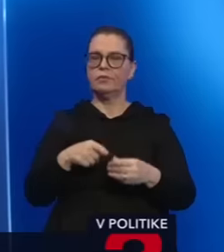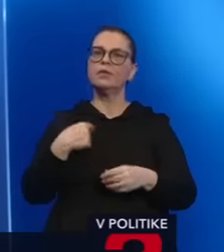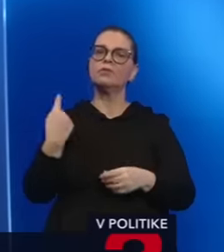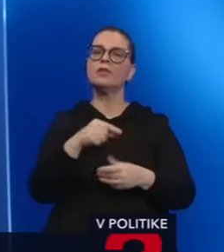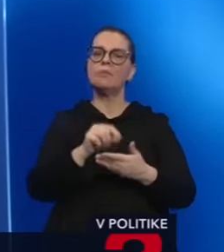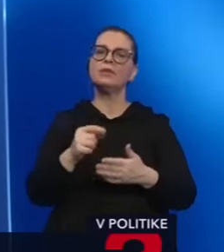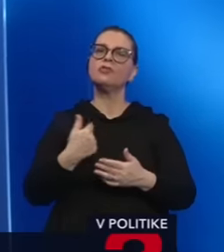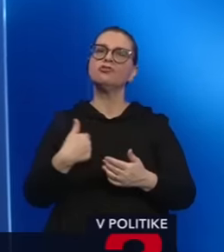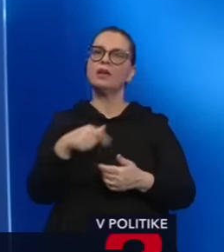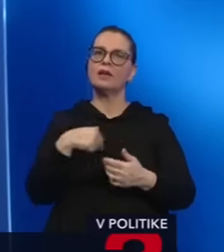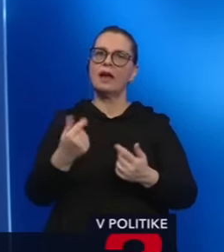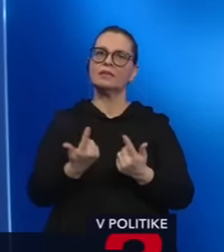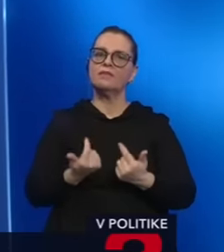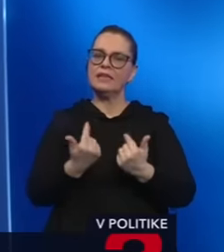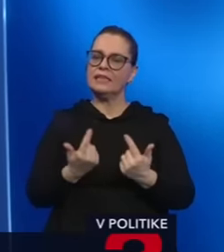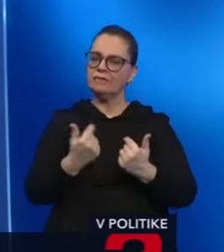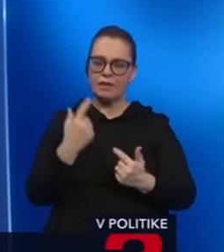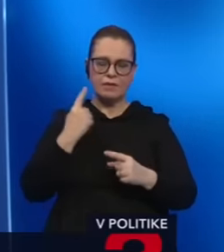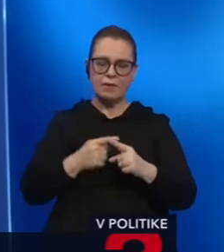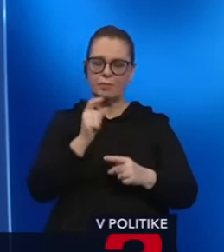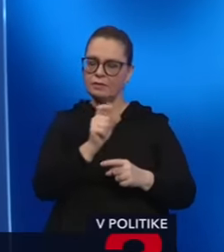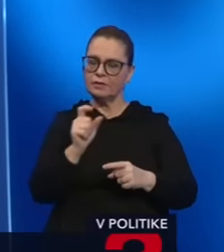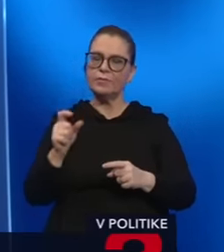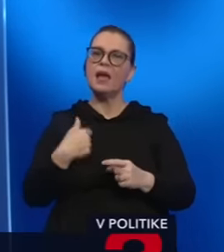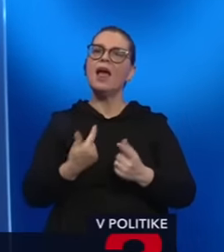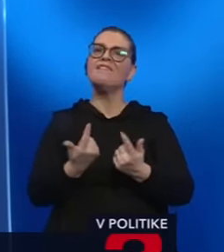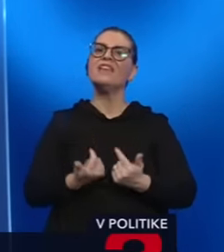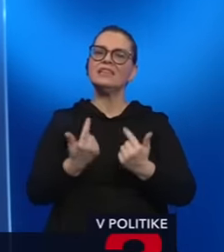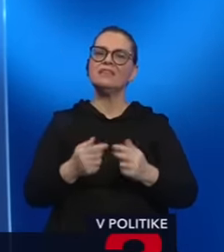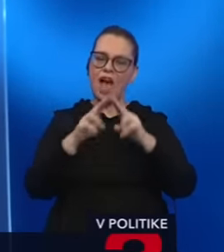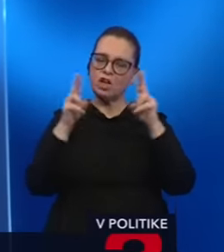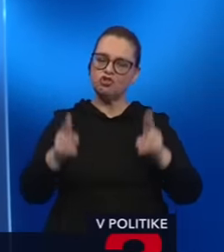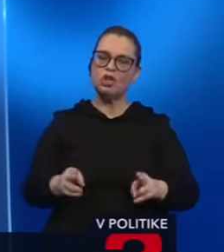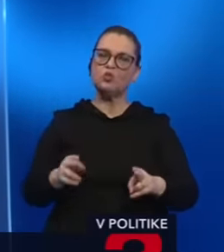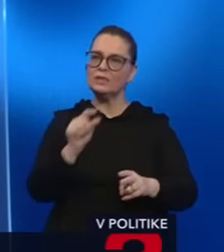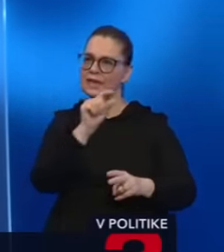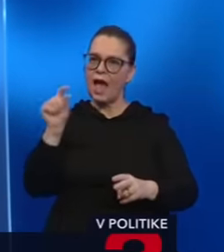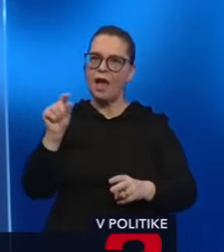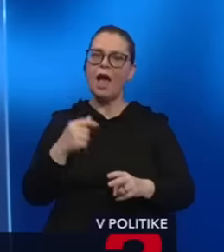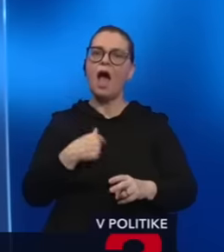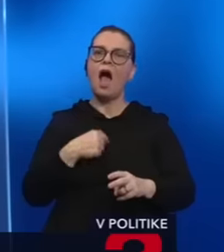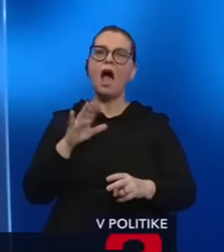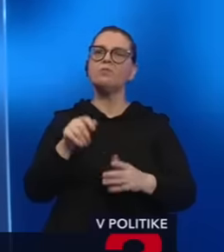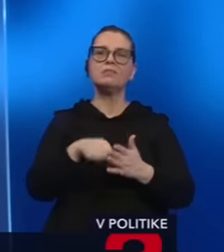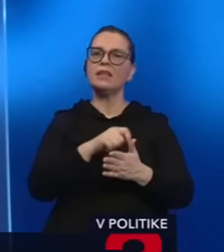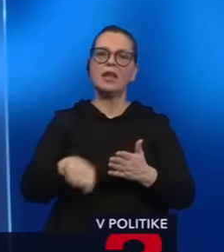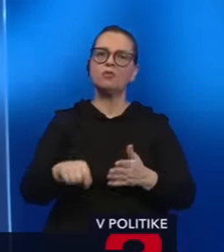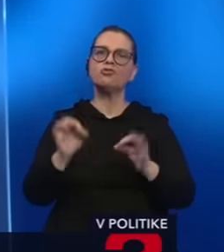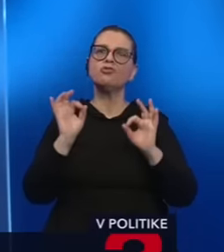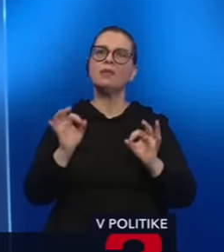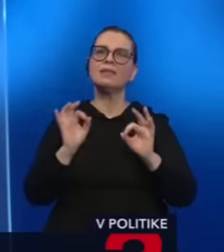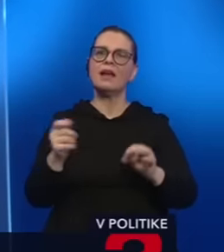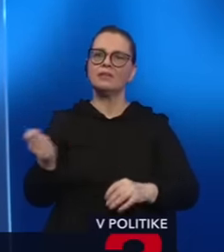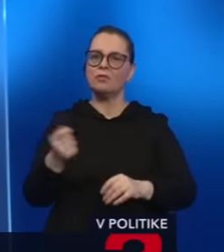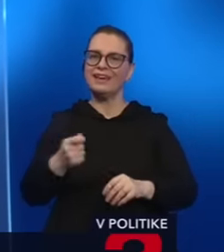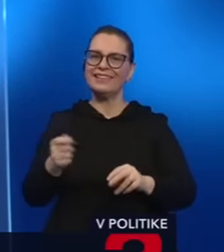vyzývajú, teraz neviem presne citovať tú inštitúciu, ale bolo tam napísané, že nás vyzývajú, aby sme nerušili špecializovaným trestný